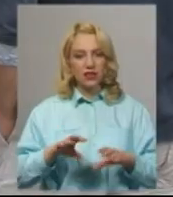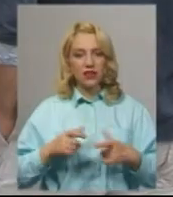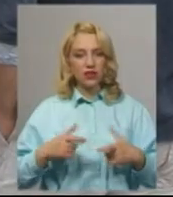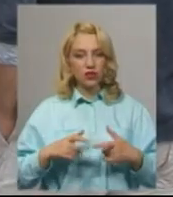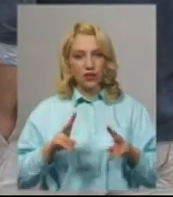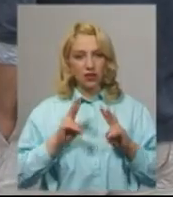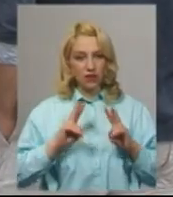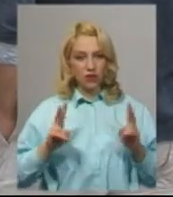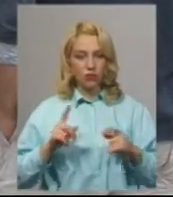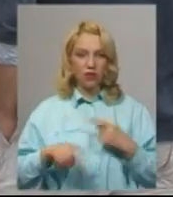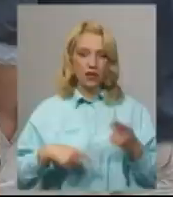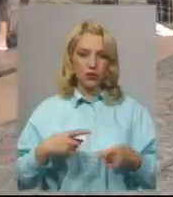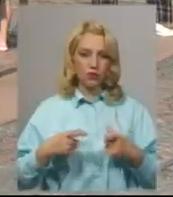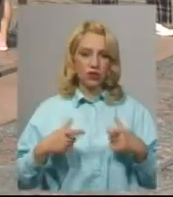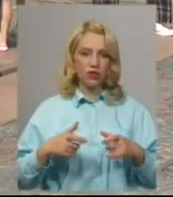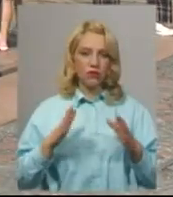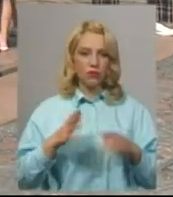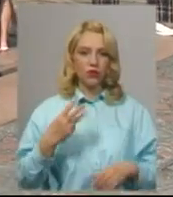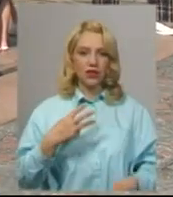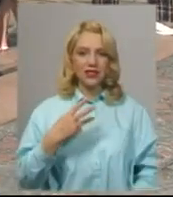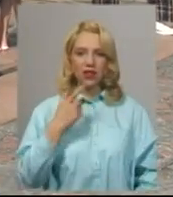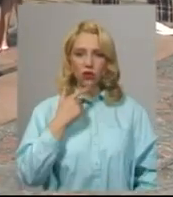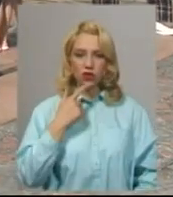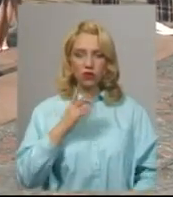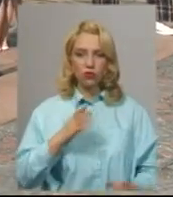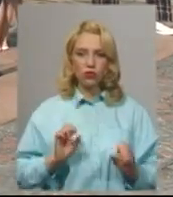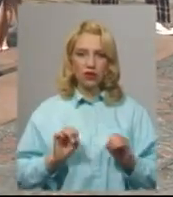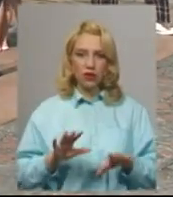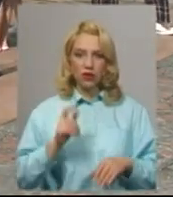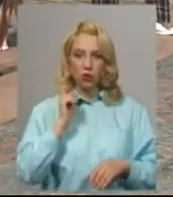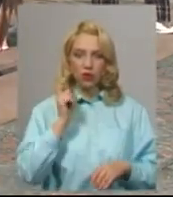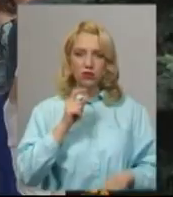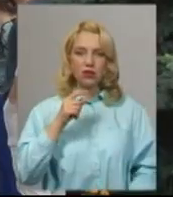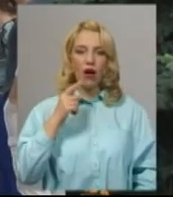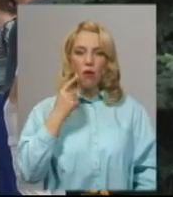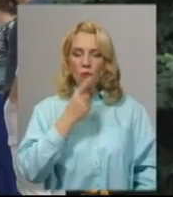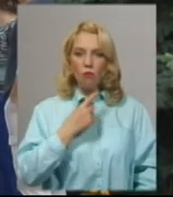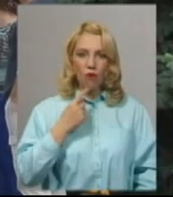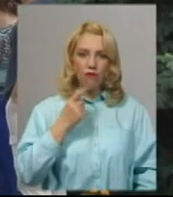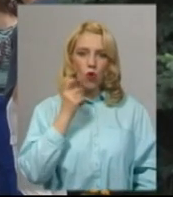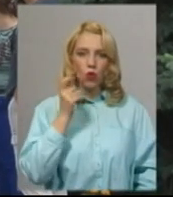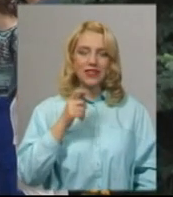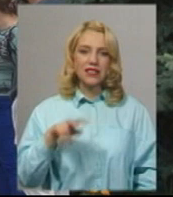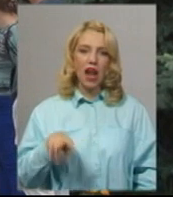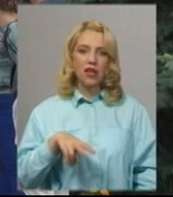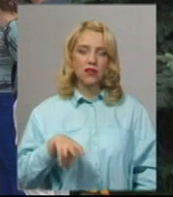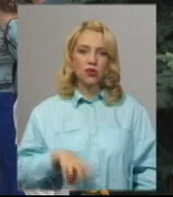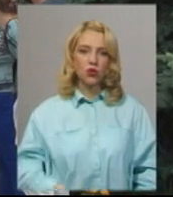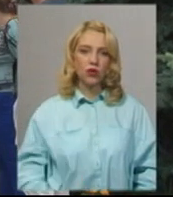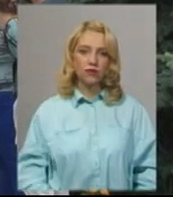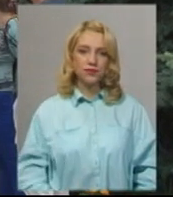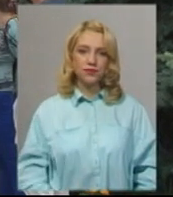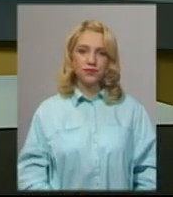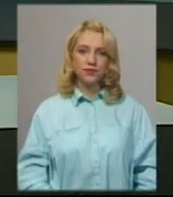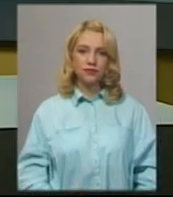Наступне тестування відбудеться 30 червня. Складатимуть українську мову та літературу. Анастасія Збродова, Іван Мовча, новини на Суспільному, Хмельницький.